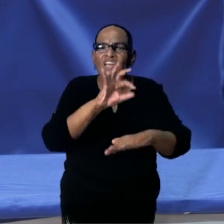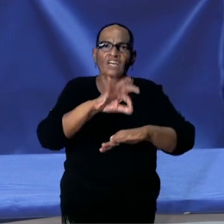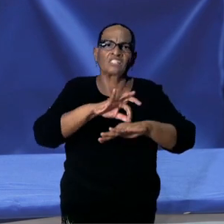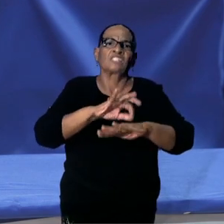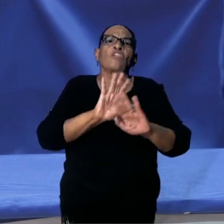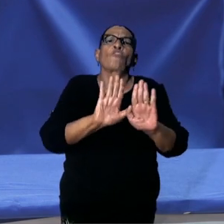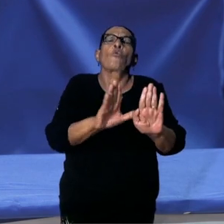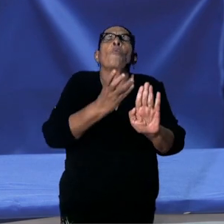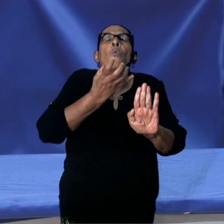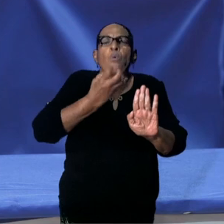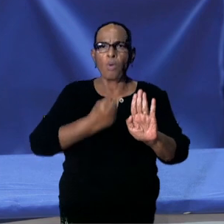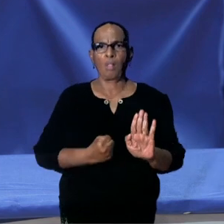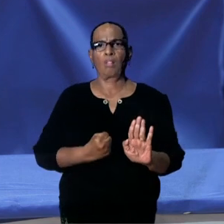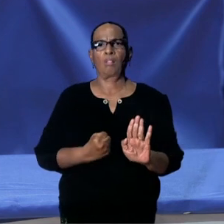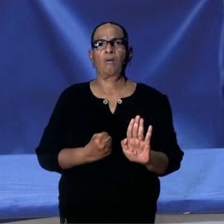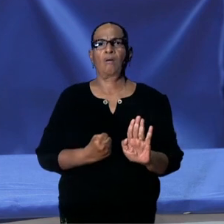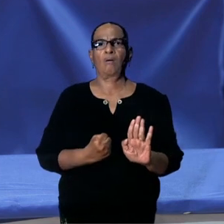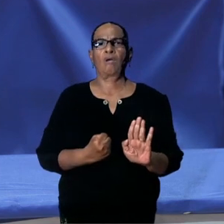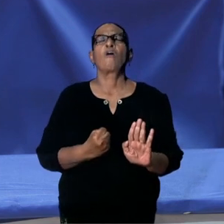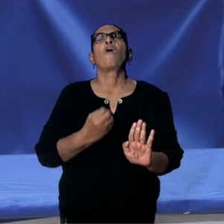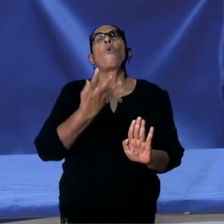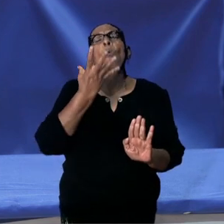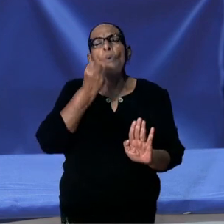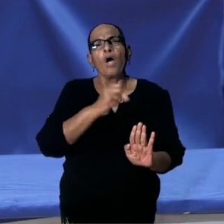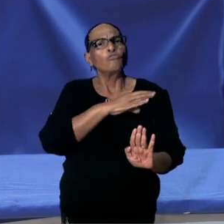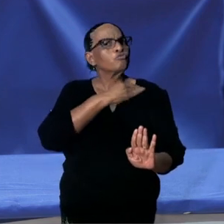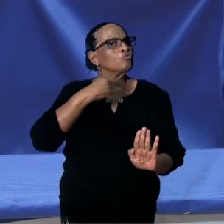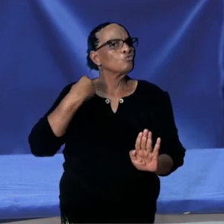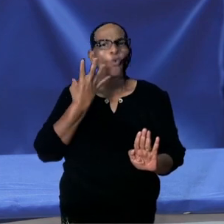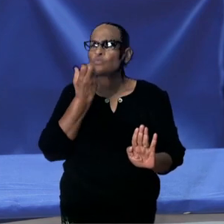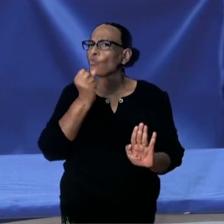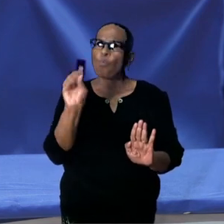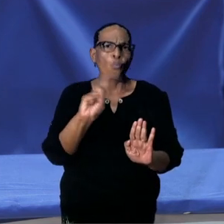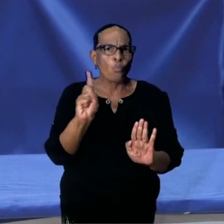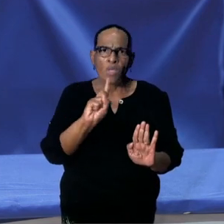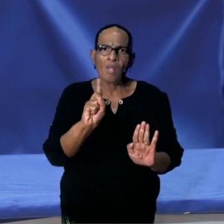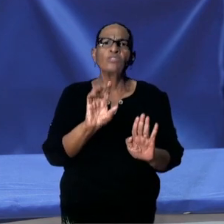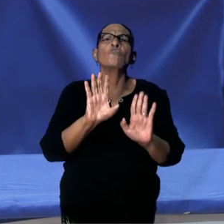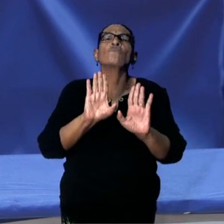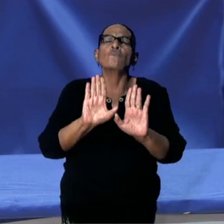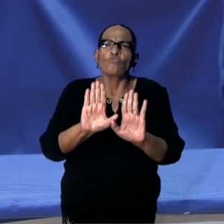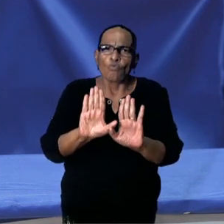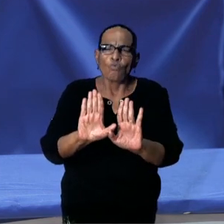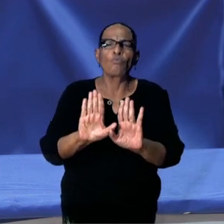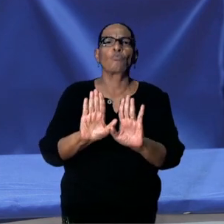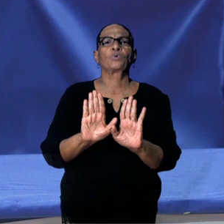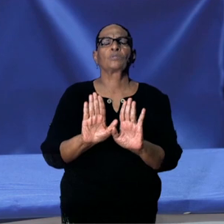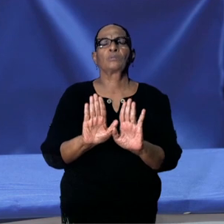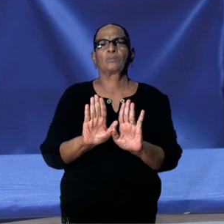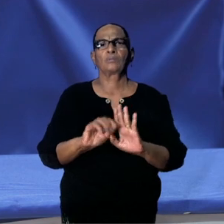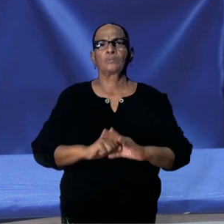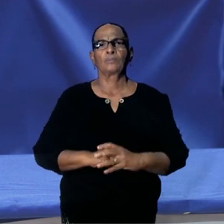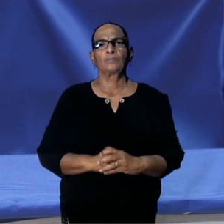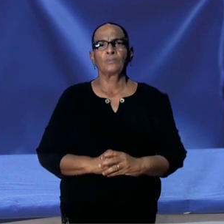En het voorkomen van sterfte. Dus dat is alvast eentje.